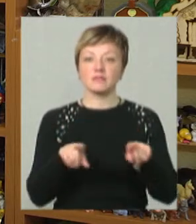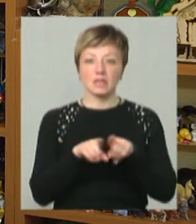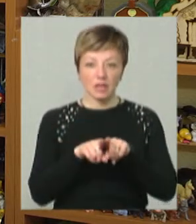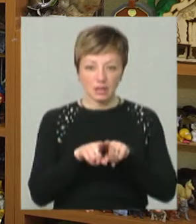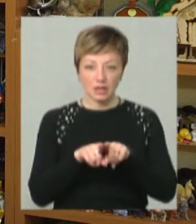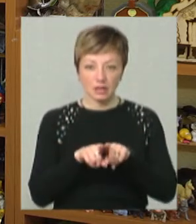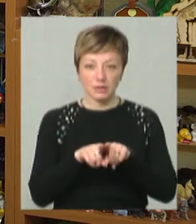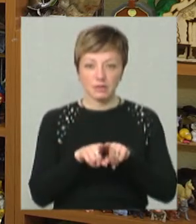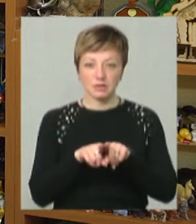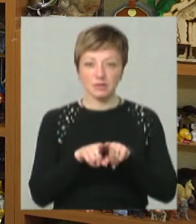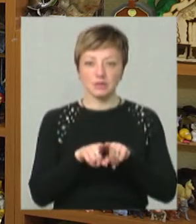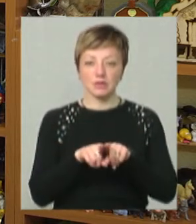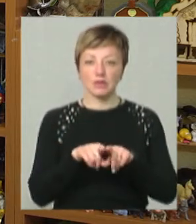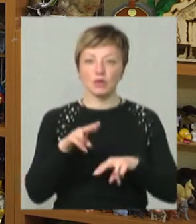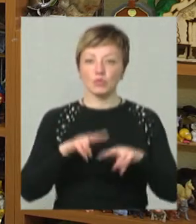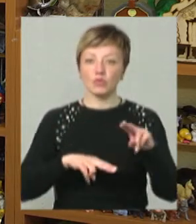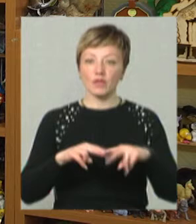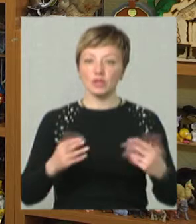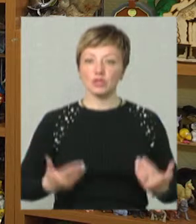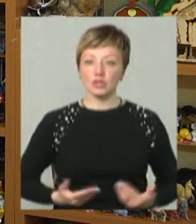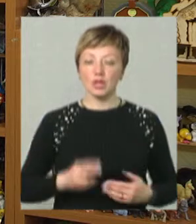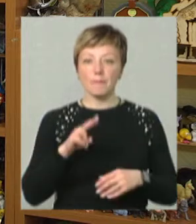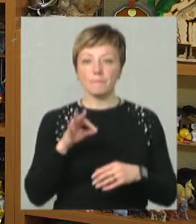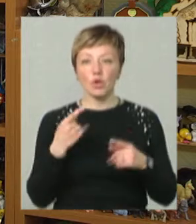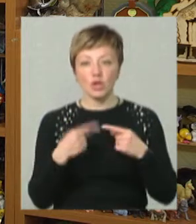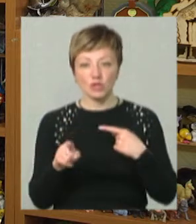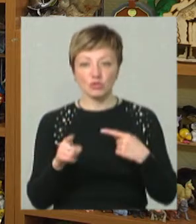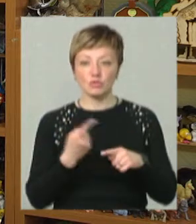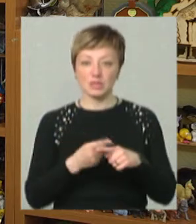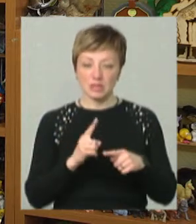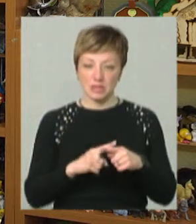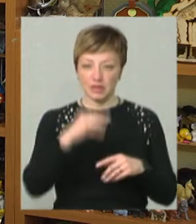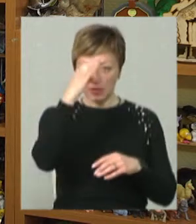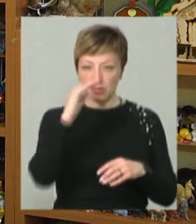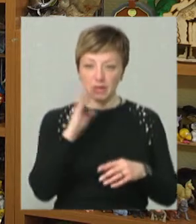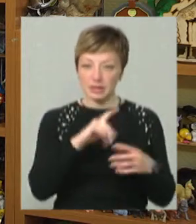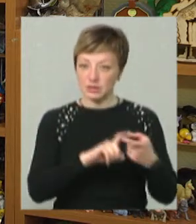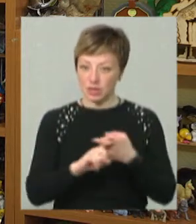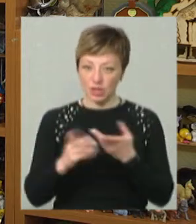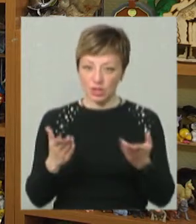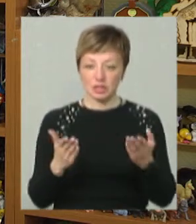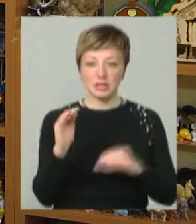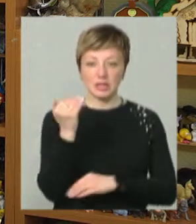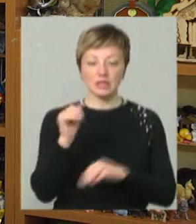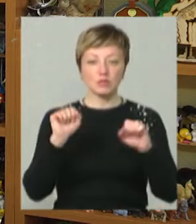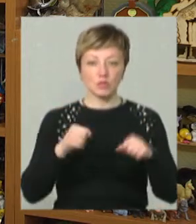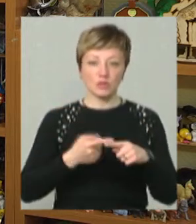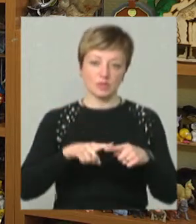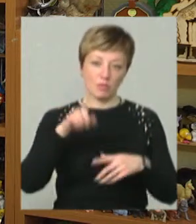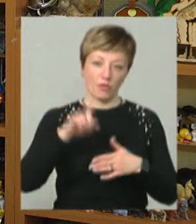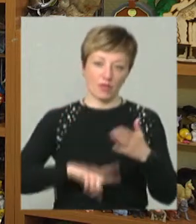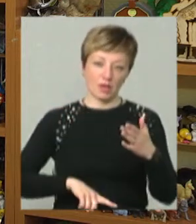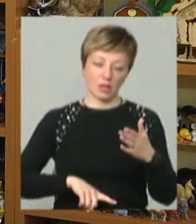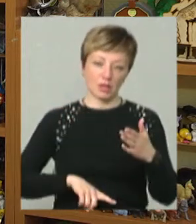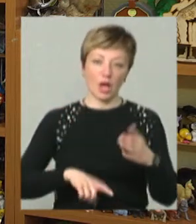будувати життя по-іншому. І це від батьків залежить, наскільки дитина зможе в це повірити.